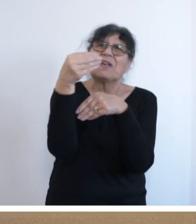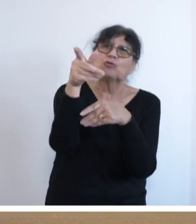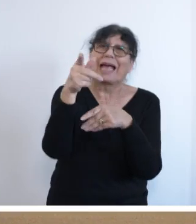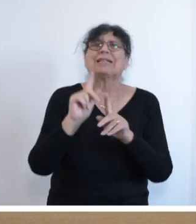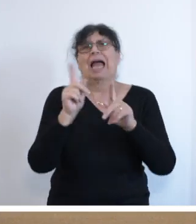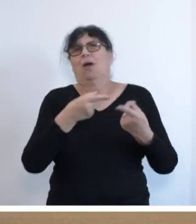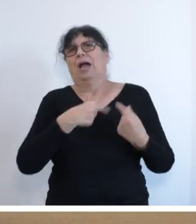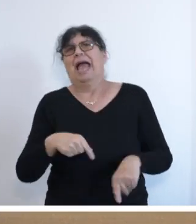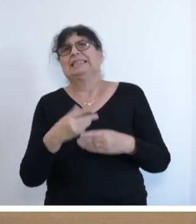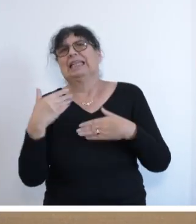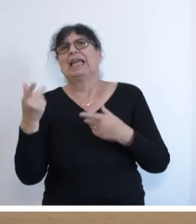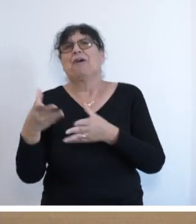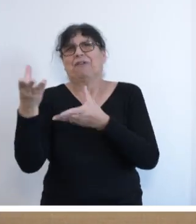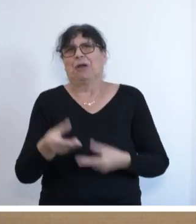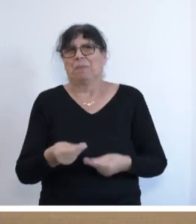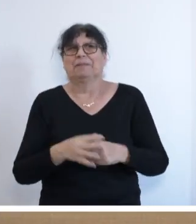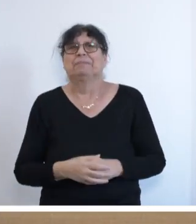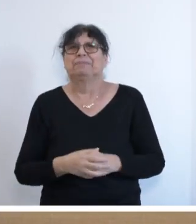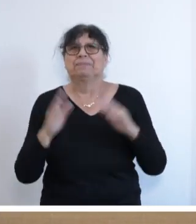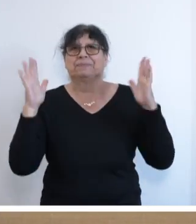seien Sie uns auch herzlich willkommen an der Stelle.